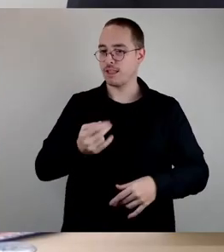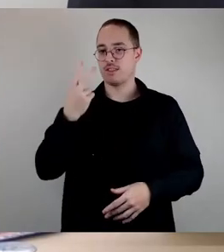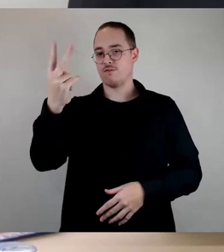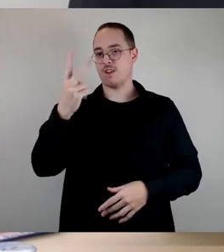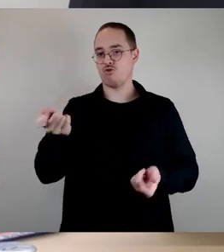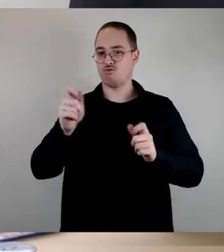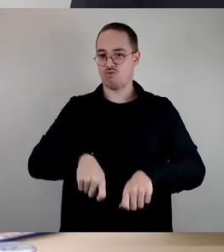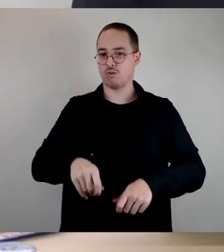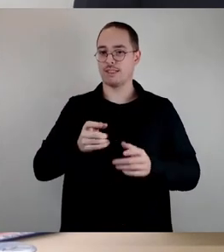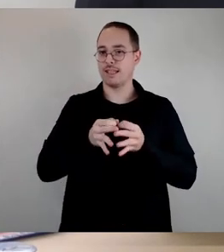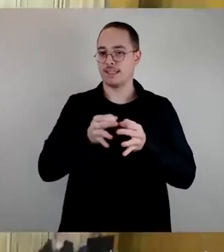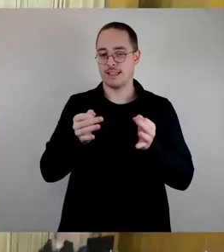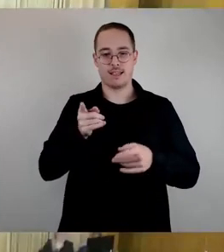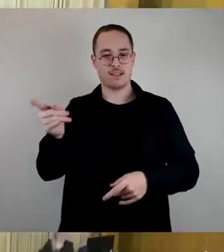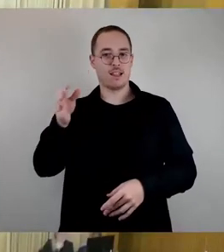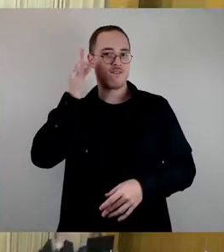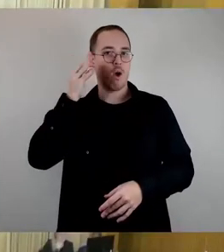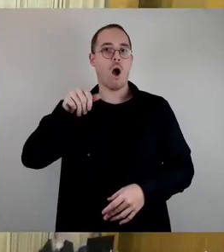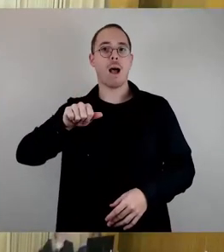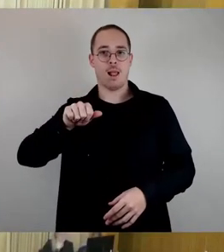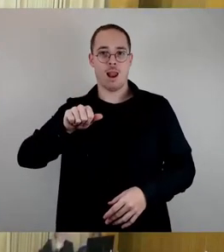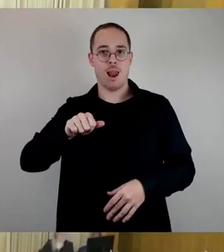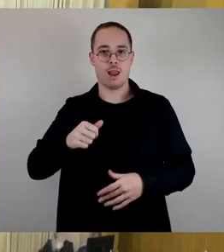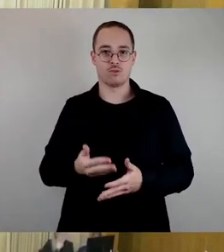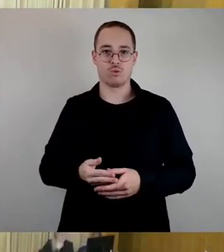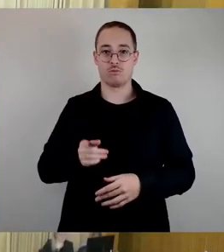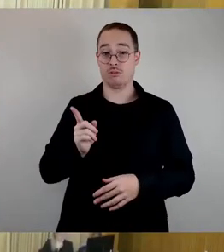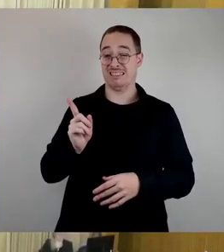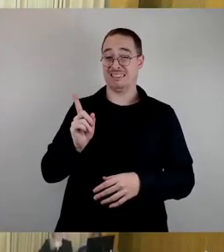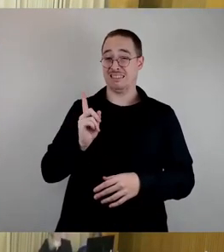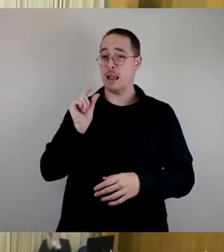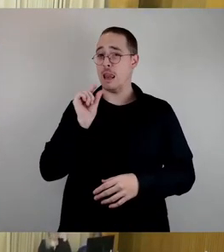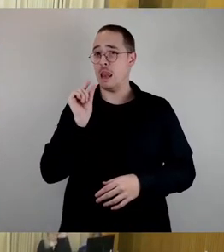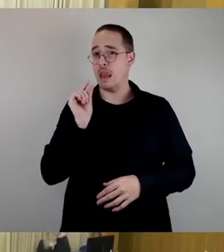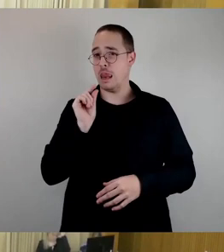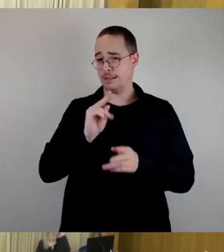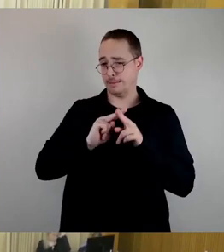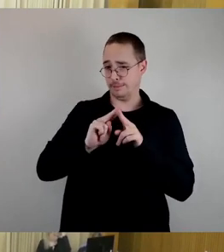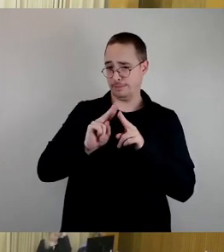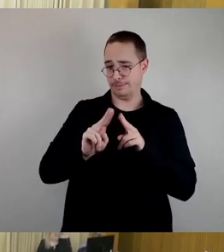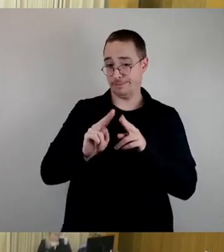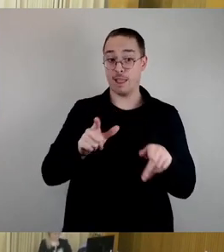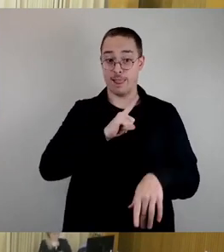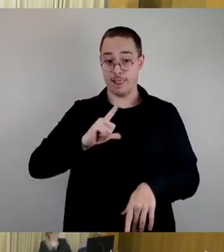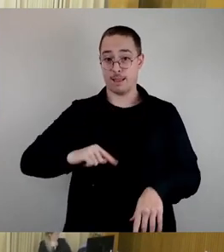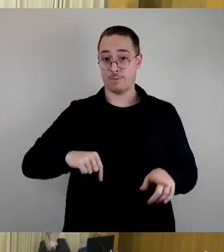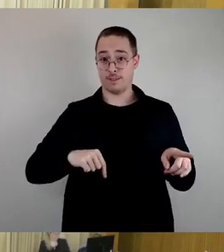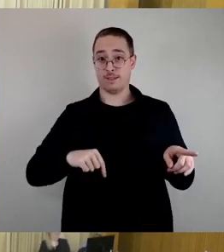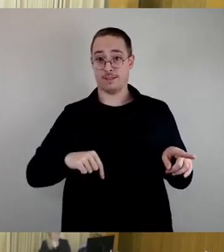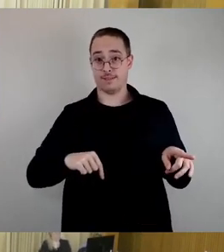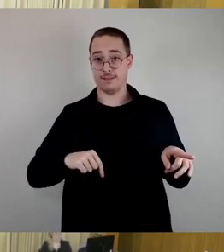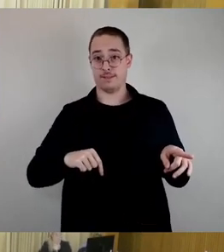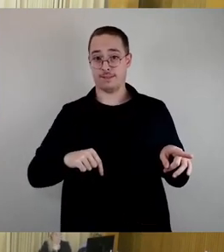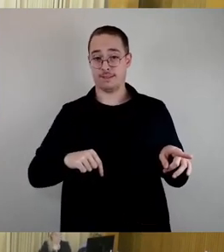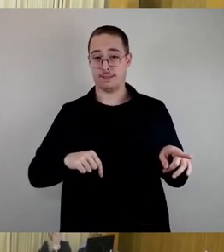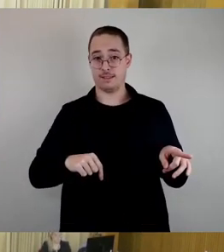Eine ganz kleine Korrektur. Leipzig werden alle zukünftig gebauten Schulen, Gemeinschaftsschulen und das sind